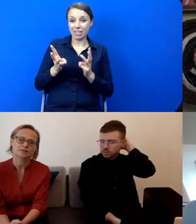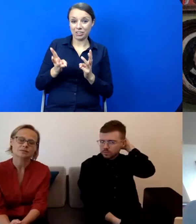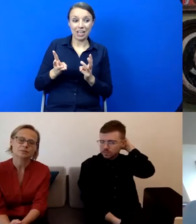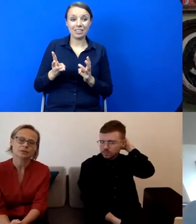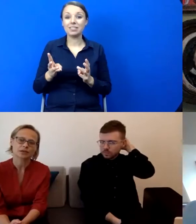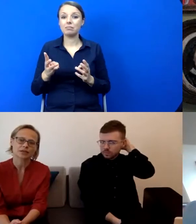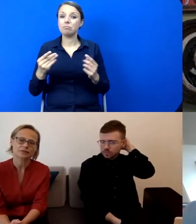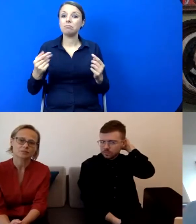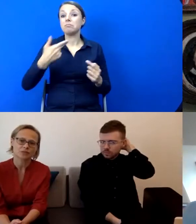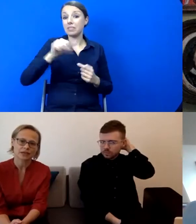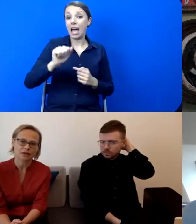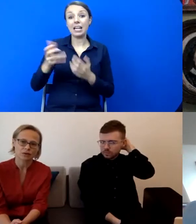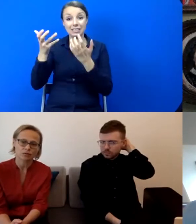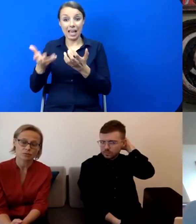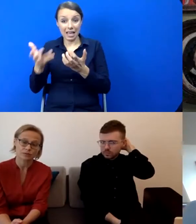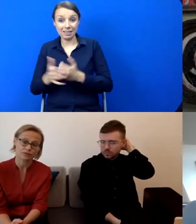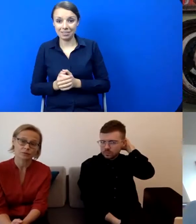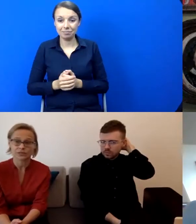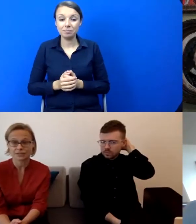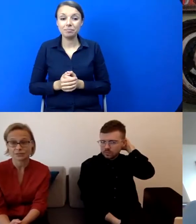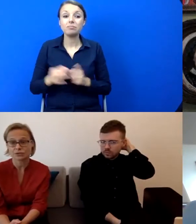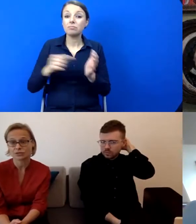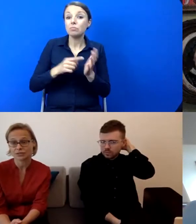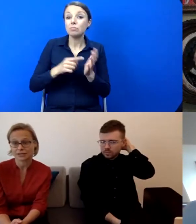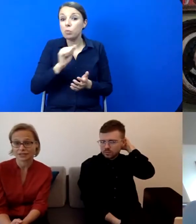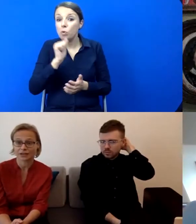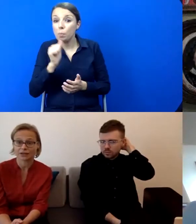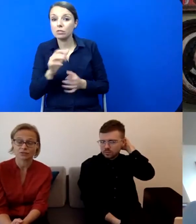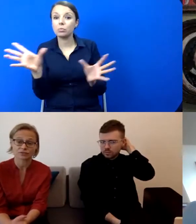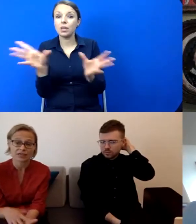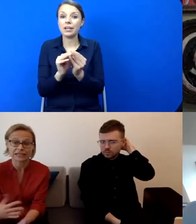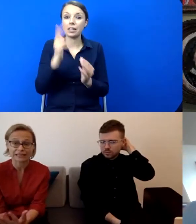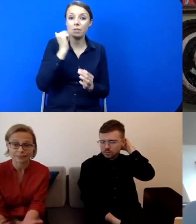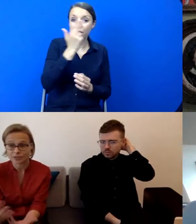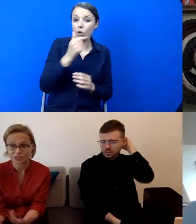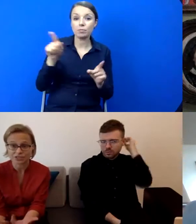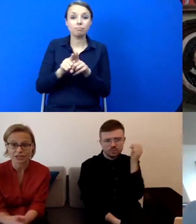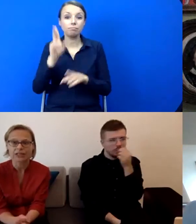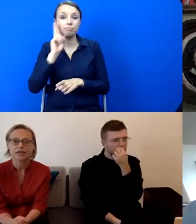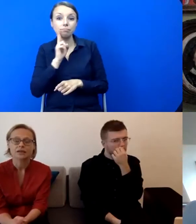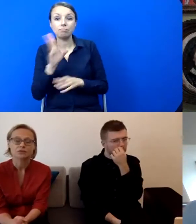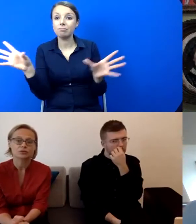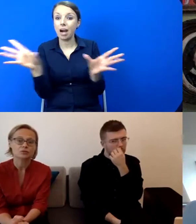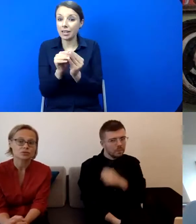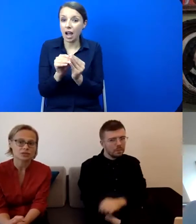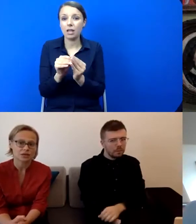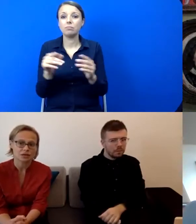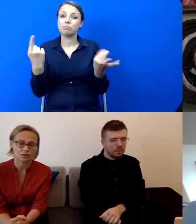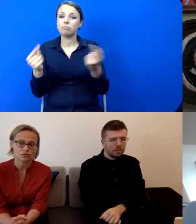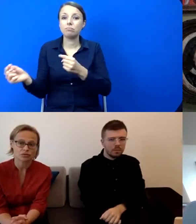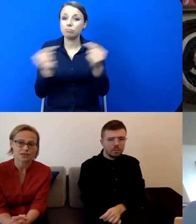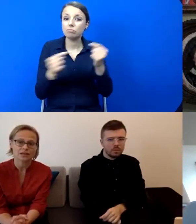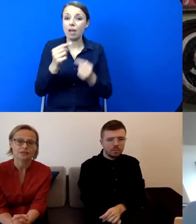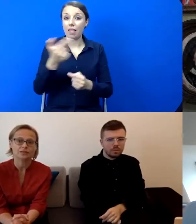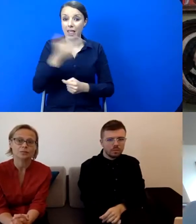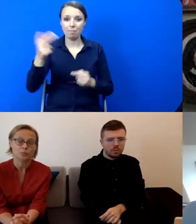spotkania wspólnego, widomych niesłyszących, takiego stworzenia, takiej przestrzeni do dyskusji o